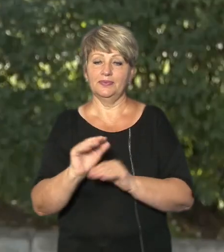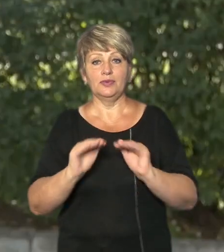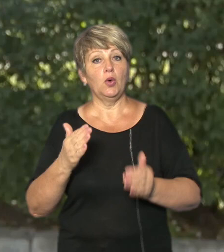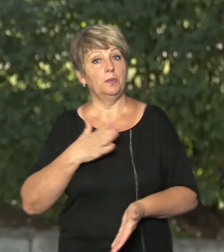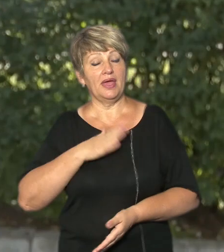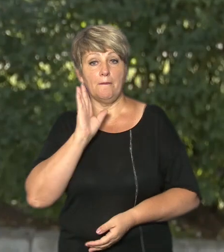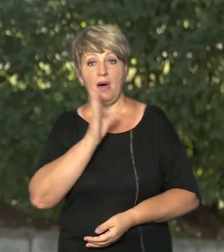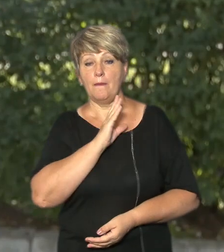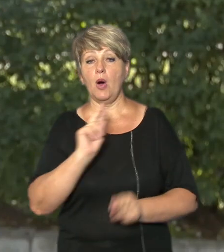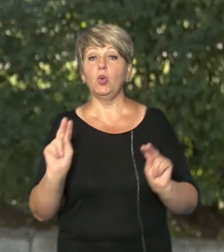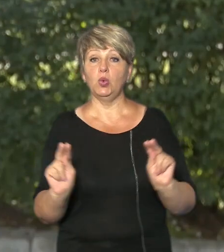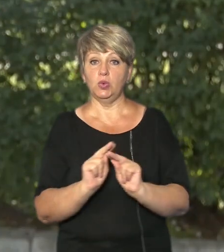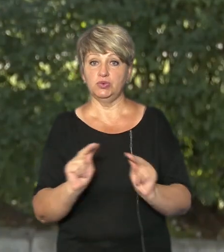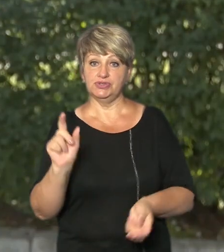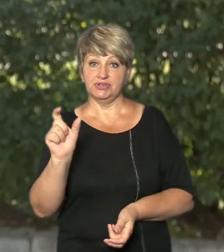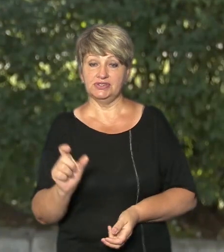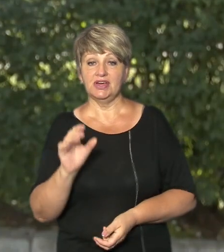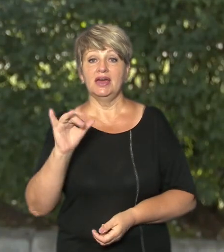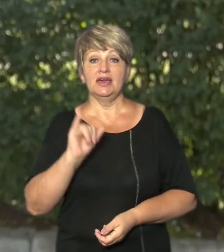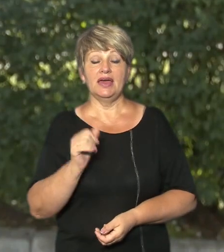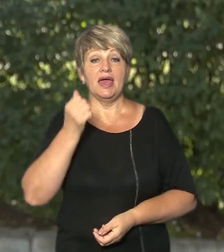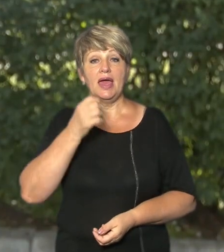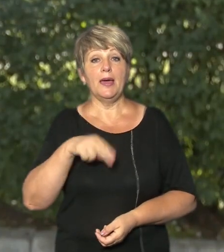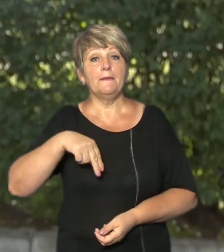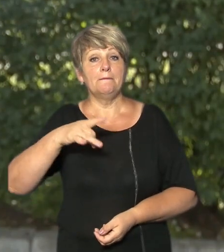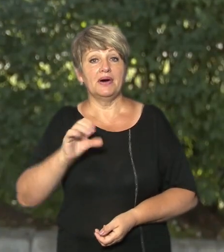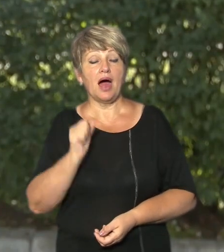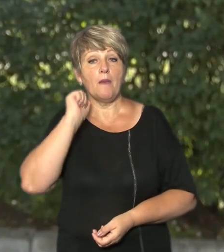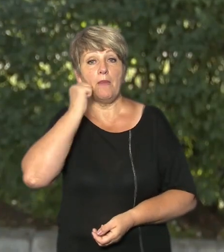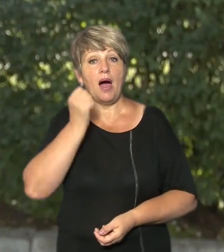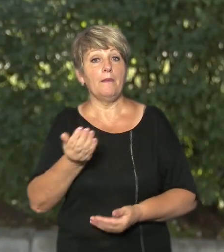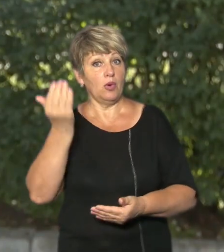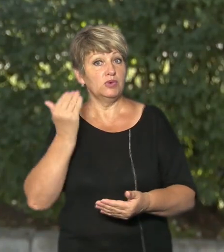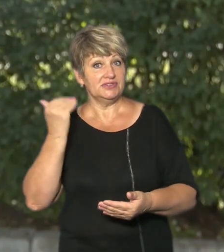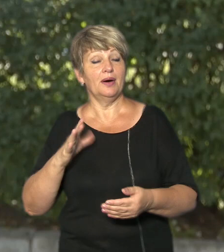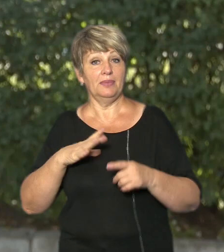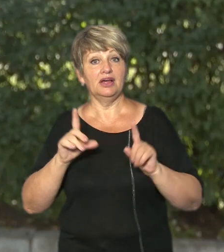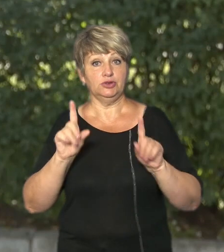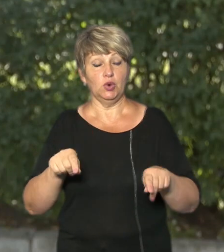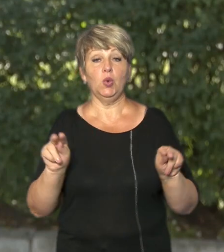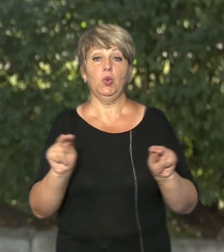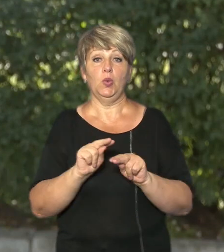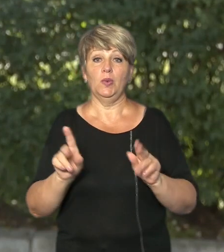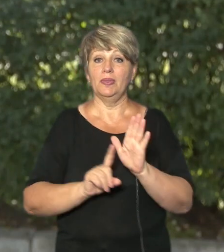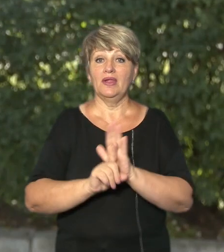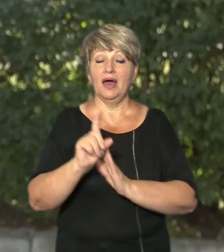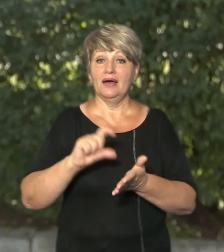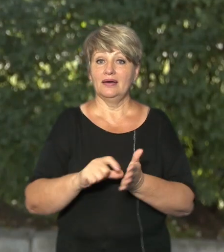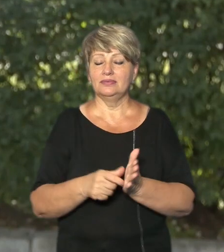вчитель і прабабуся вчитель, яка була початкових класів, якось